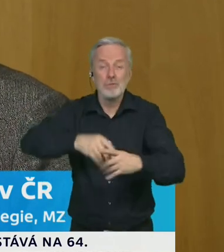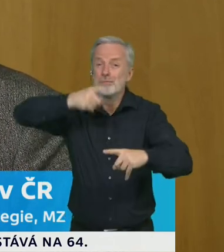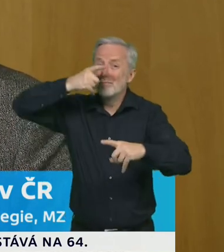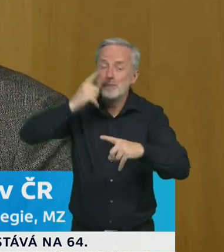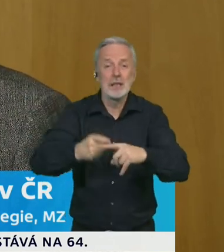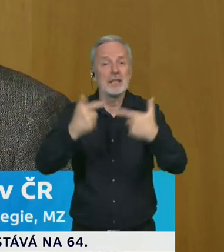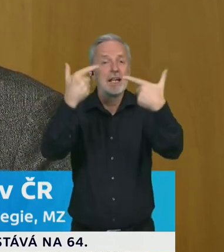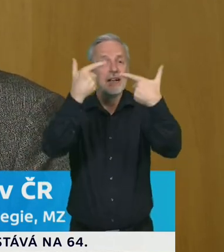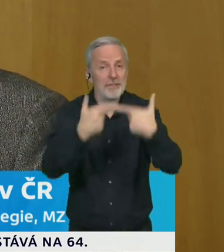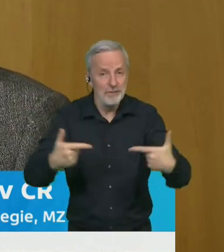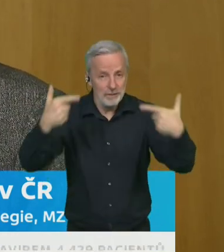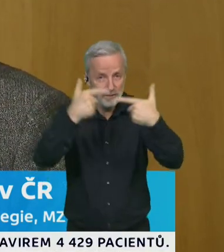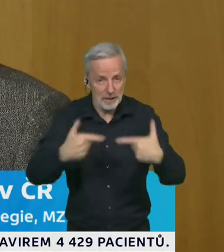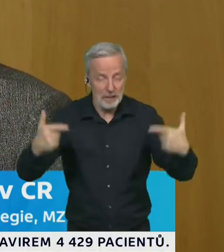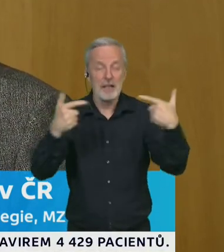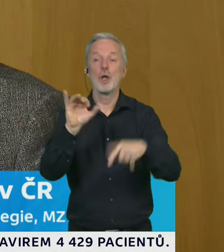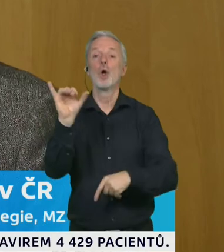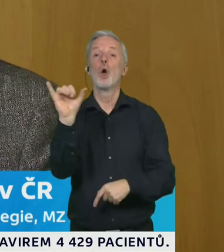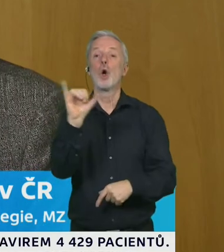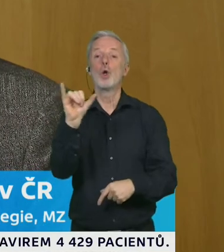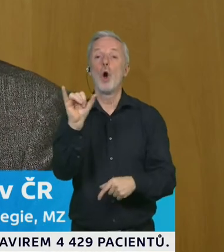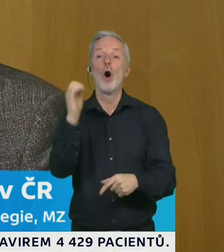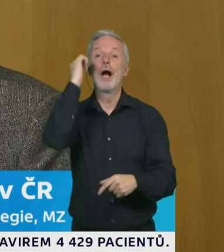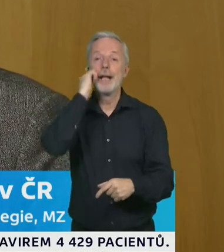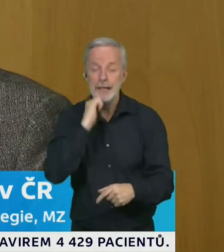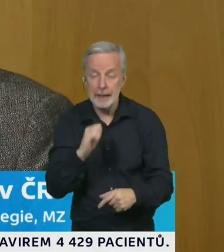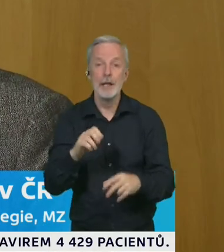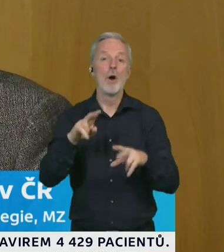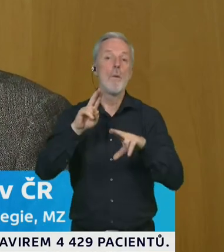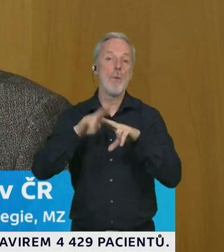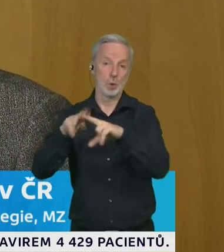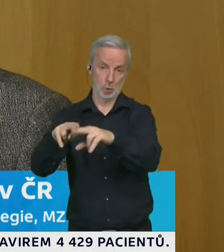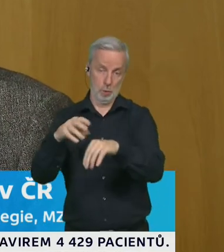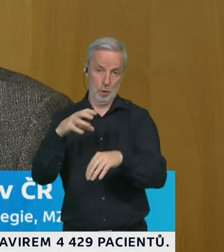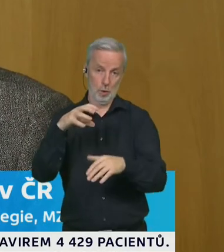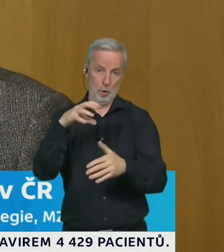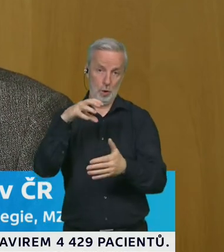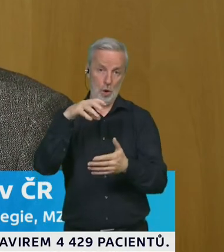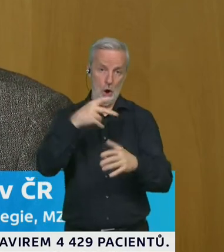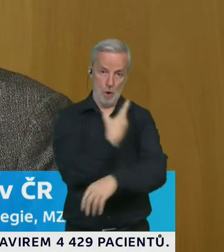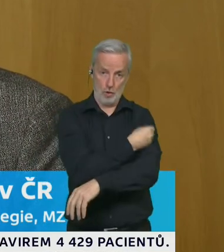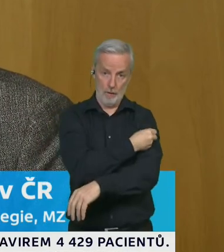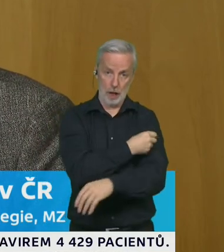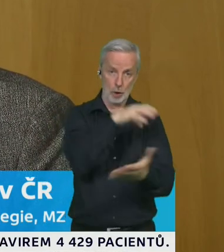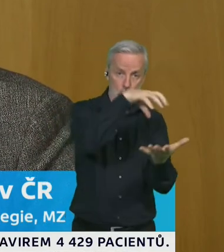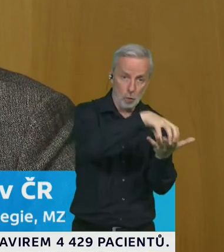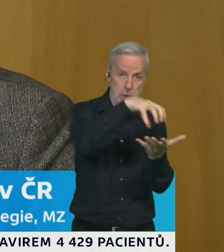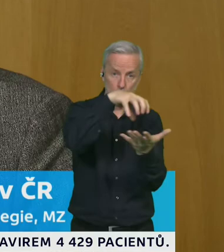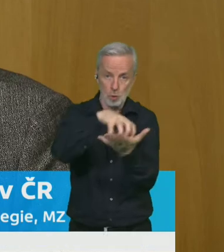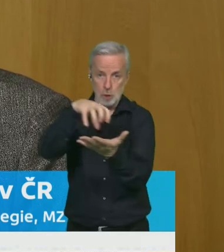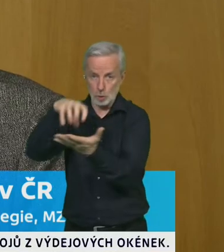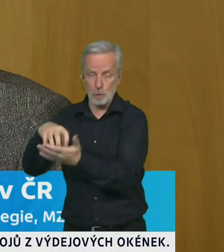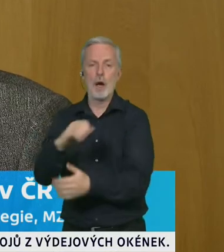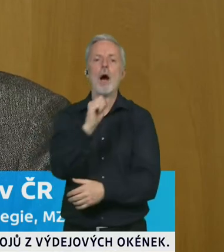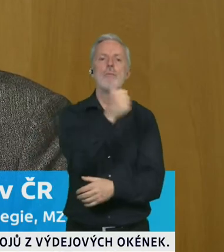jaké míry které skupiny jsou očkovány v jakém pořadí myslím, že z hlediska pacientů jsou tam senioři